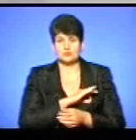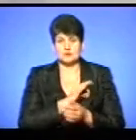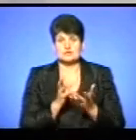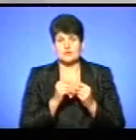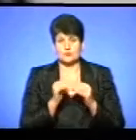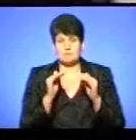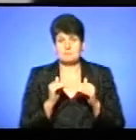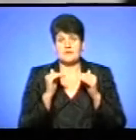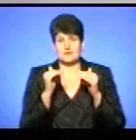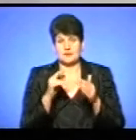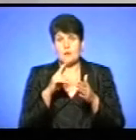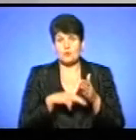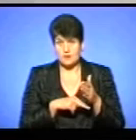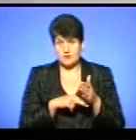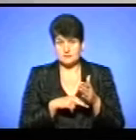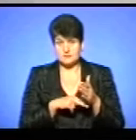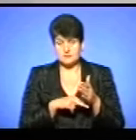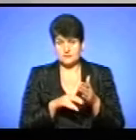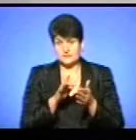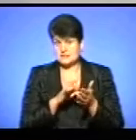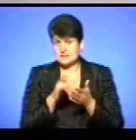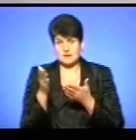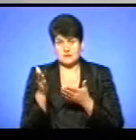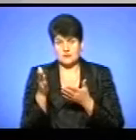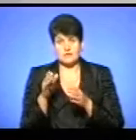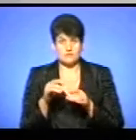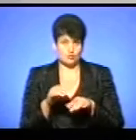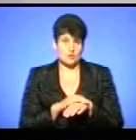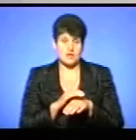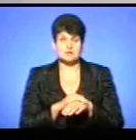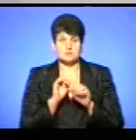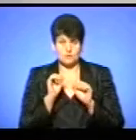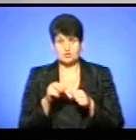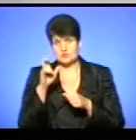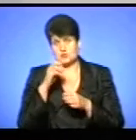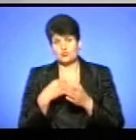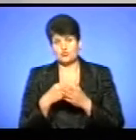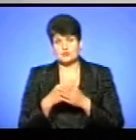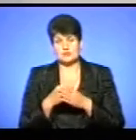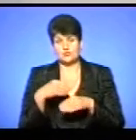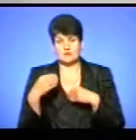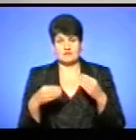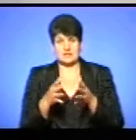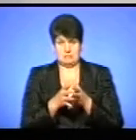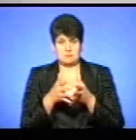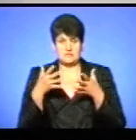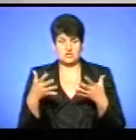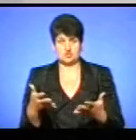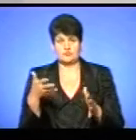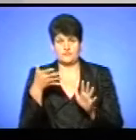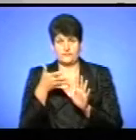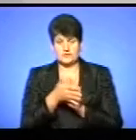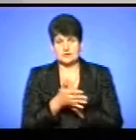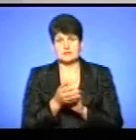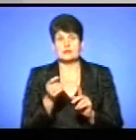підняття частини податків до центру, будь ласка, можемо з державного бюджету покривати значно більше видатків,